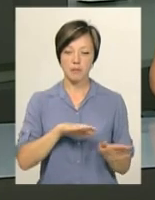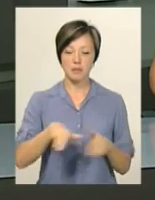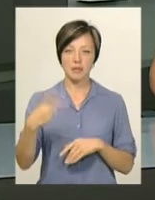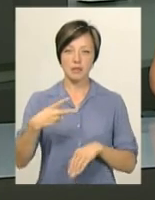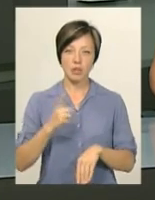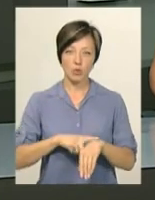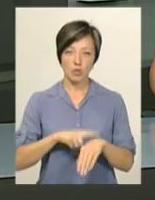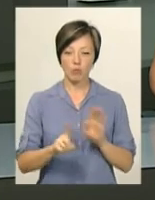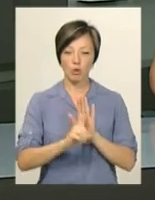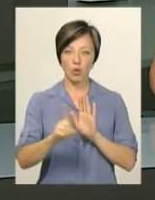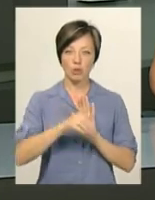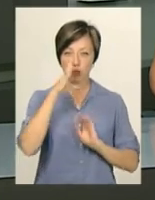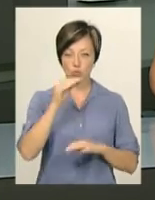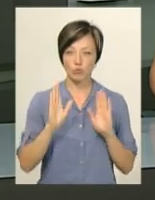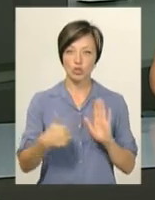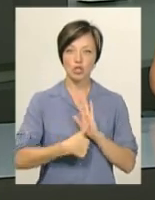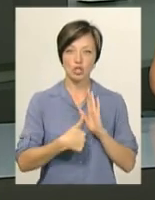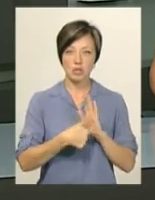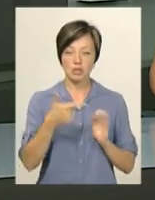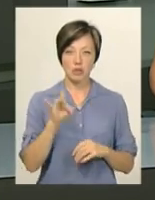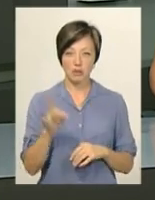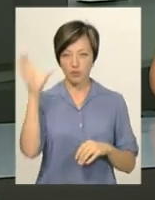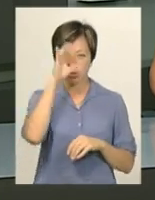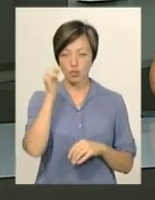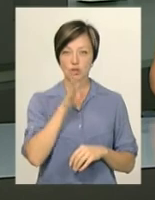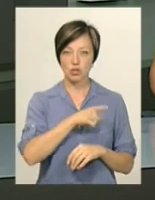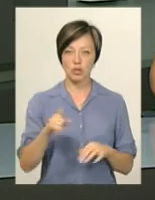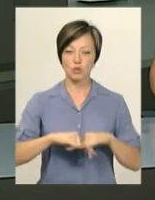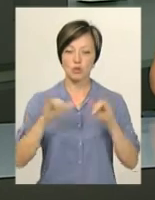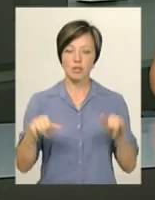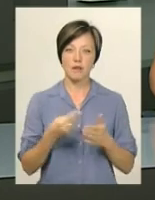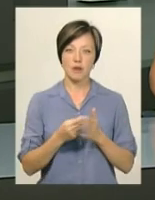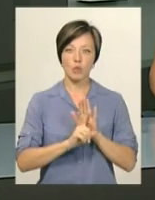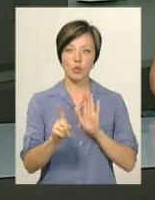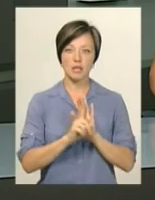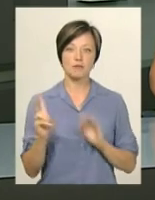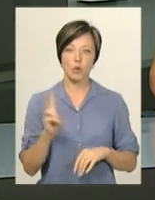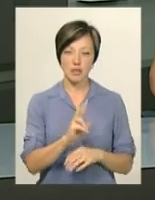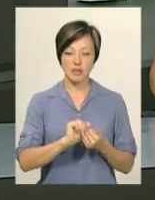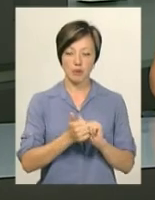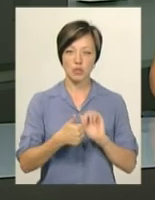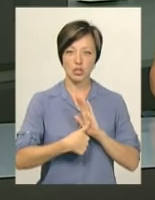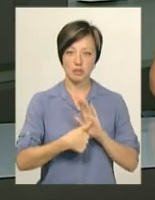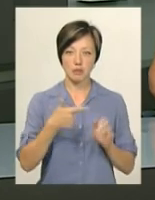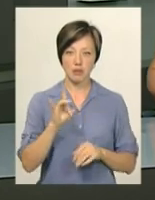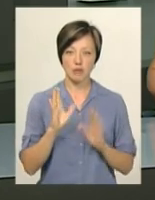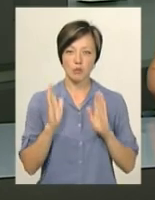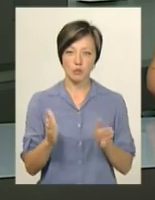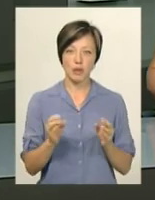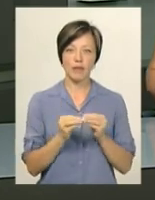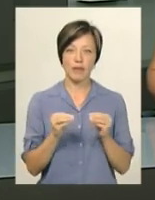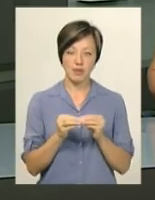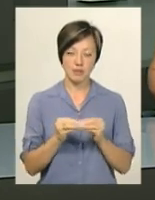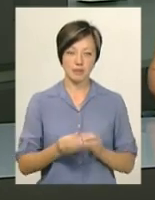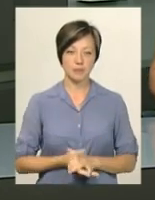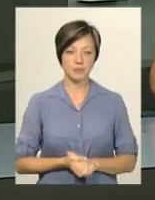20-ї години проїзд у маршрутках буде 6 гривень, у нічний час зросте вартість проїзду і в тролейбусах. Замість 6 гривень буде 10.